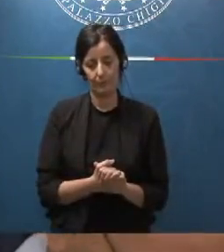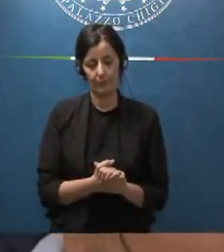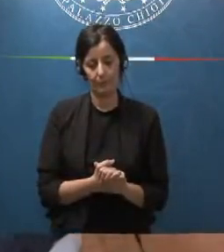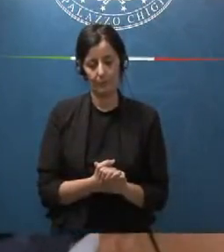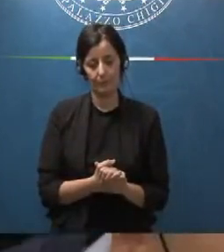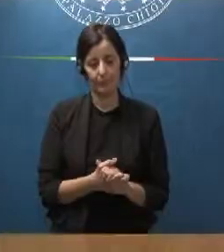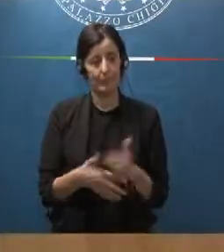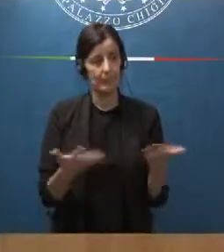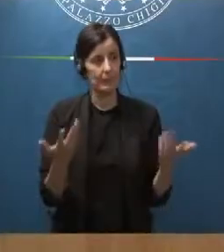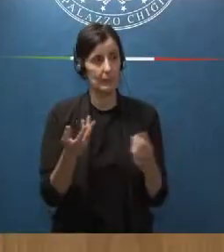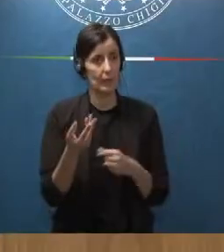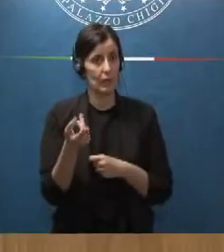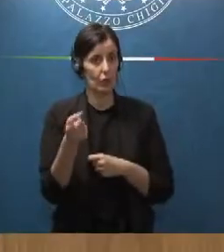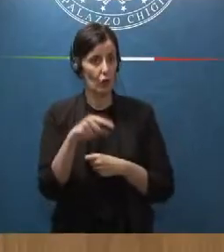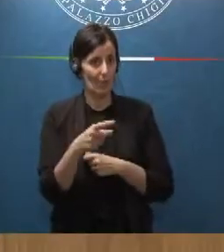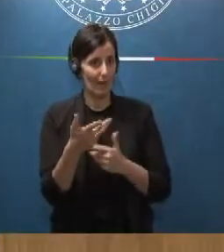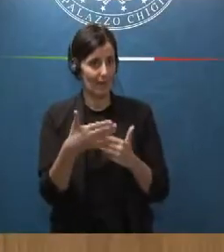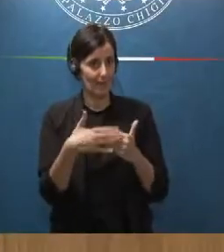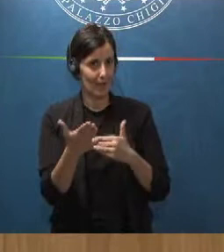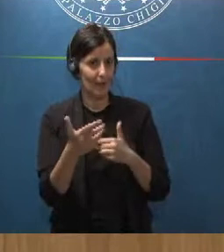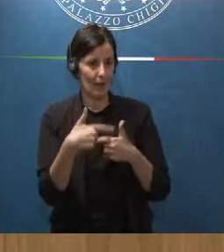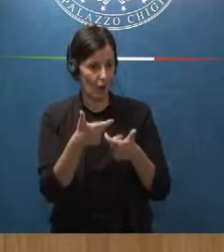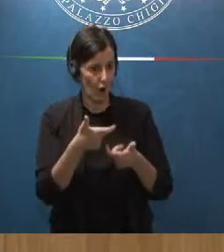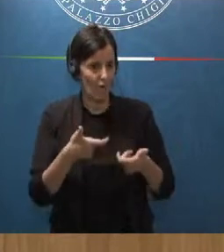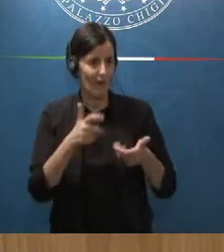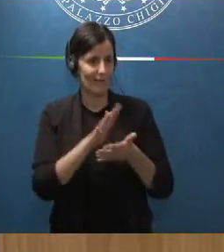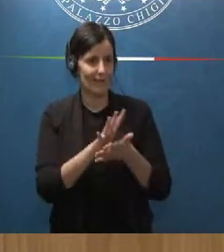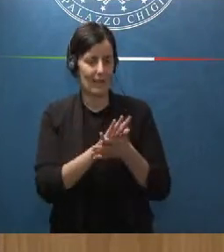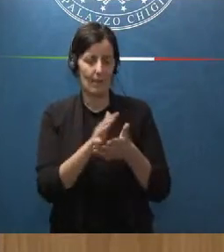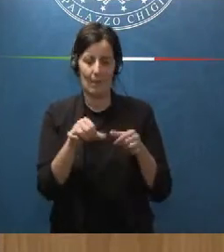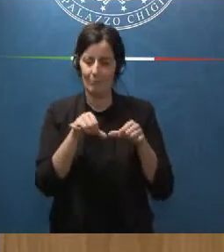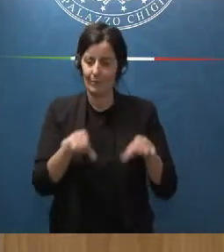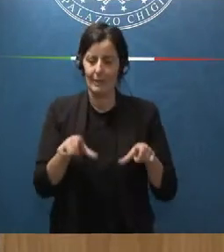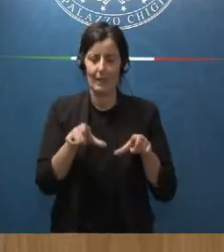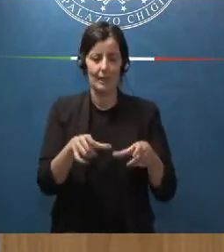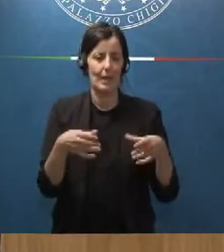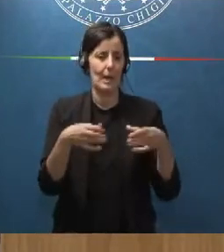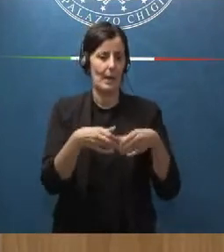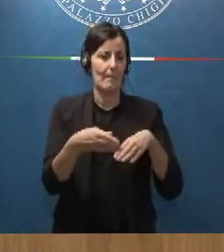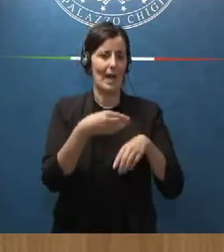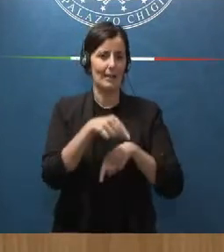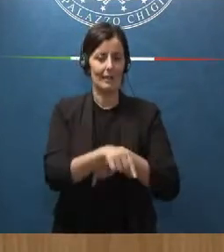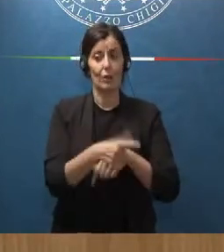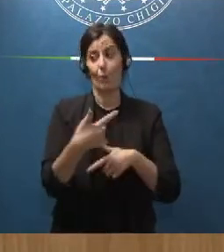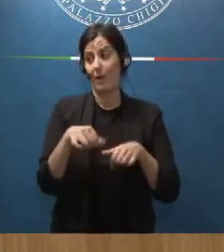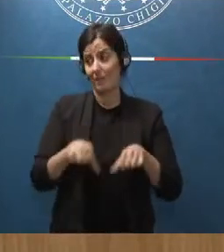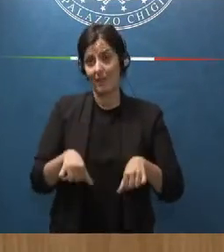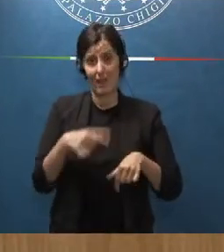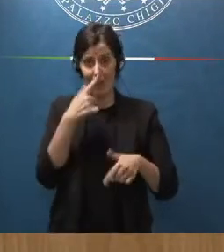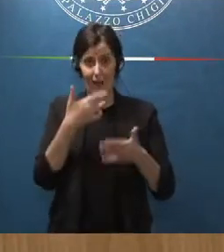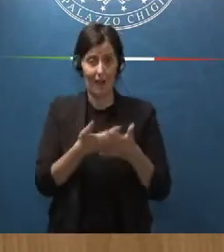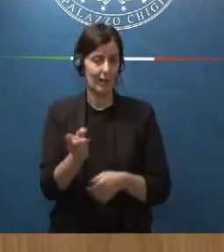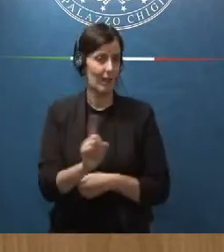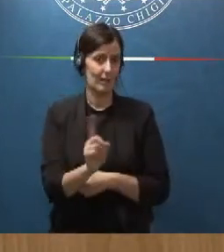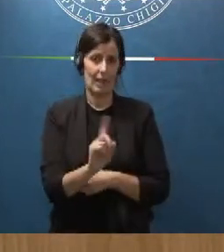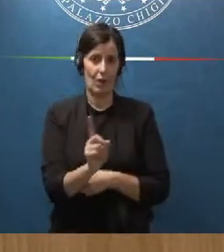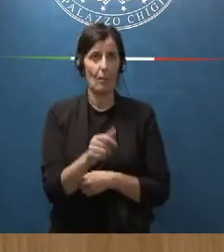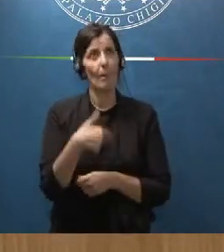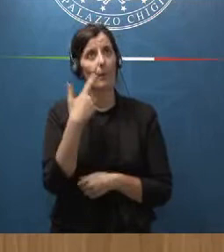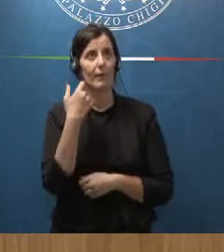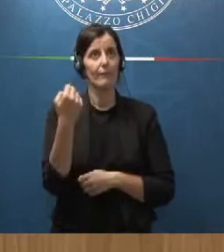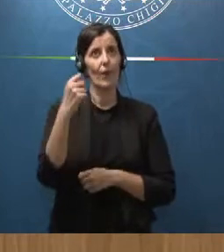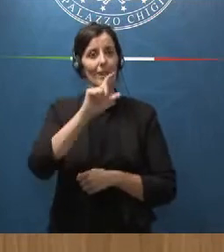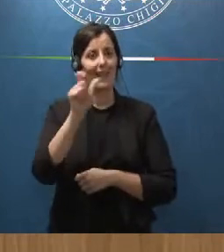domani mattina io farò una conferenza stampa nella sede del partito perché qui non è questa la sede per parlare di Forza